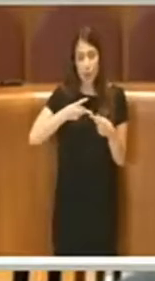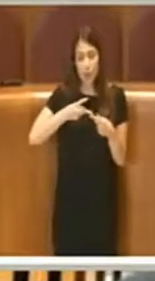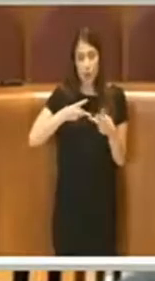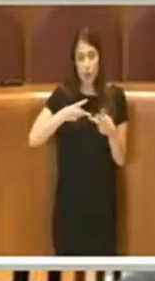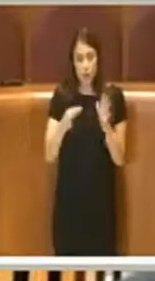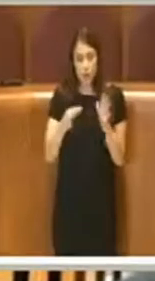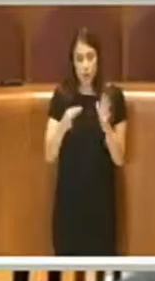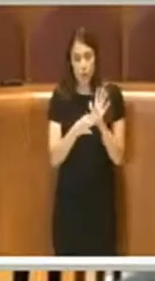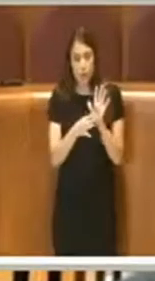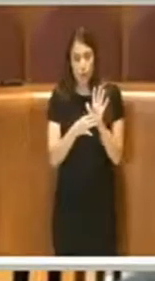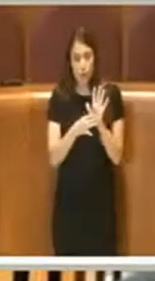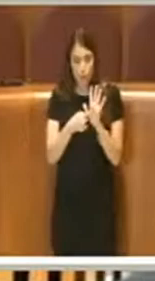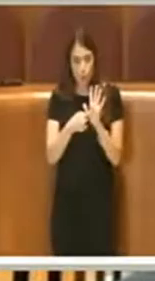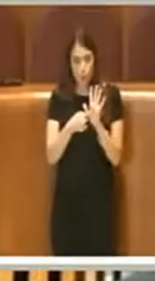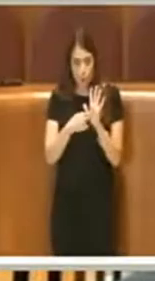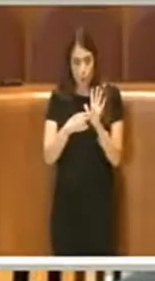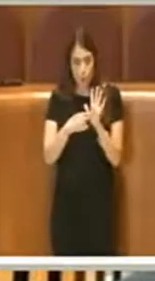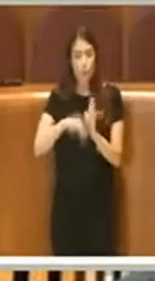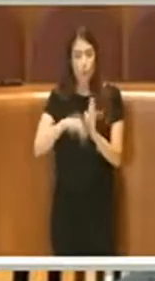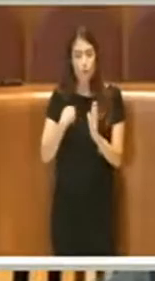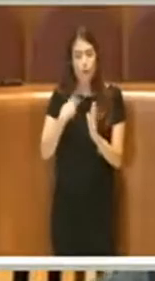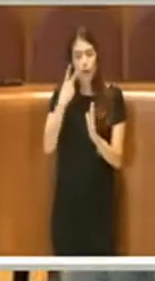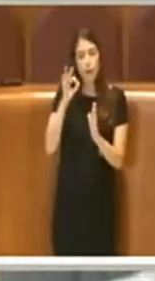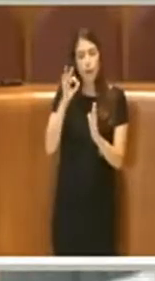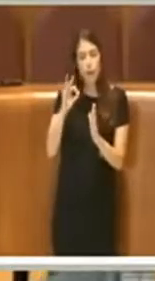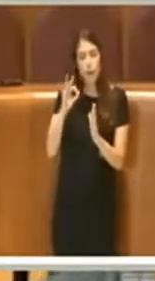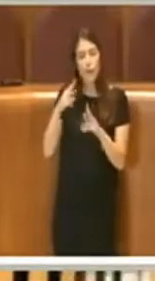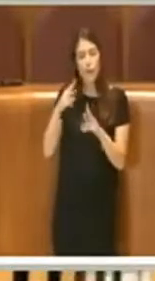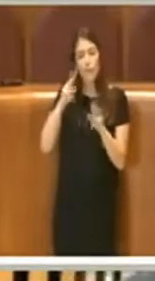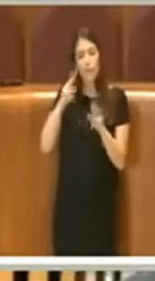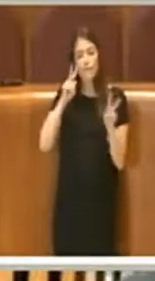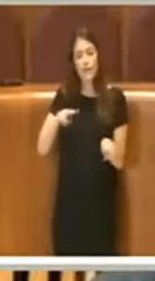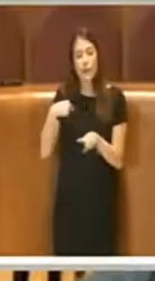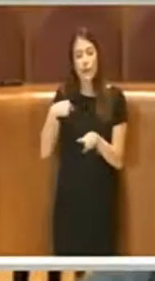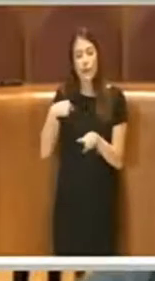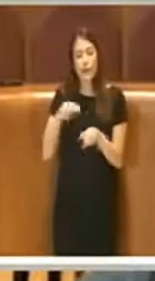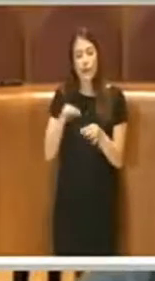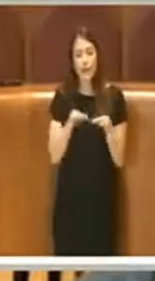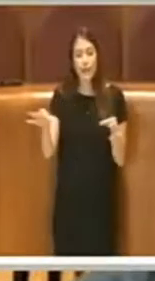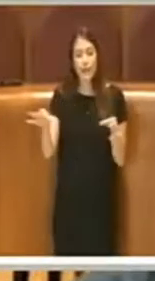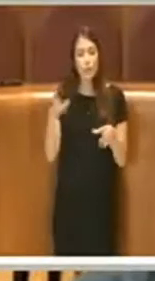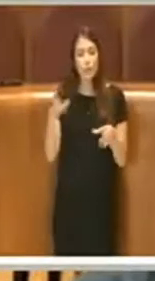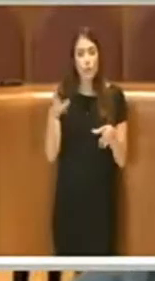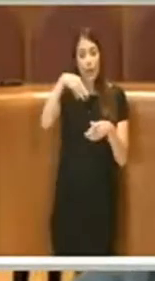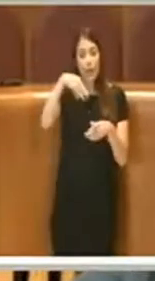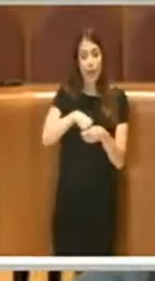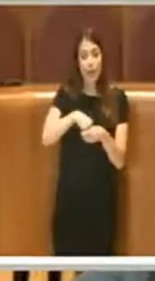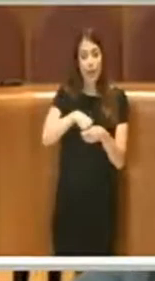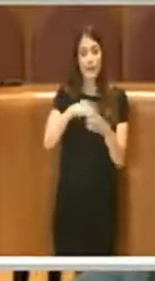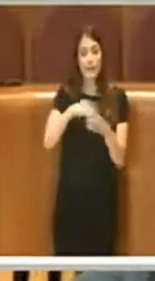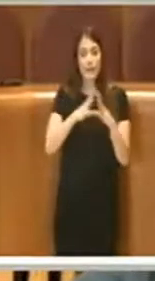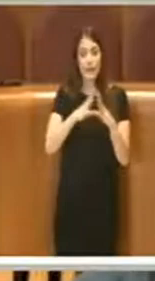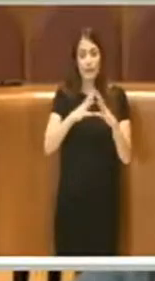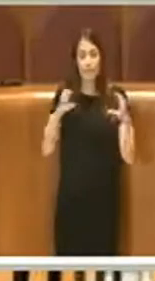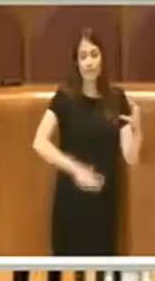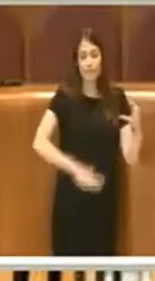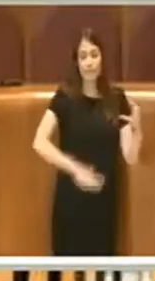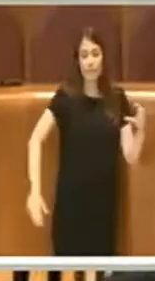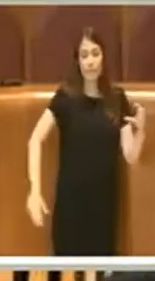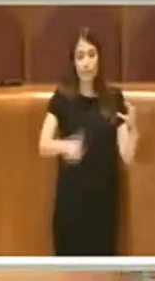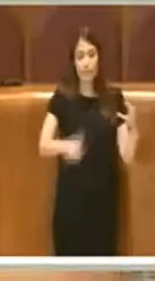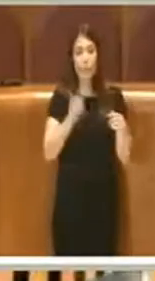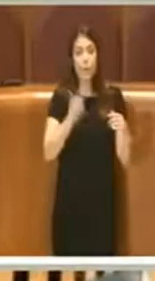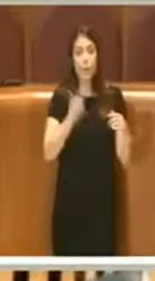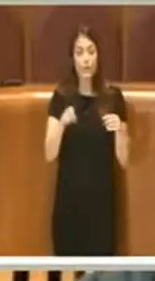della mozione è importante, riguarda una verifica fatta sulle dimensioni disponibili all'interno dell'area, in quanto